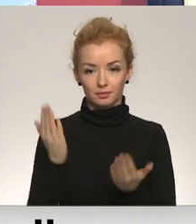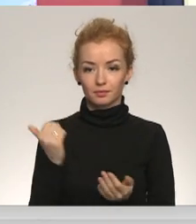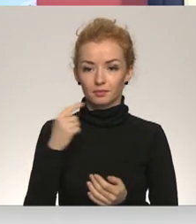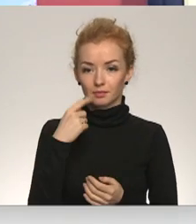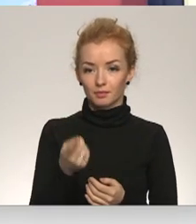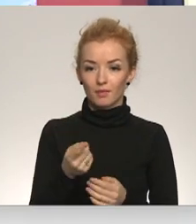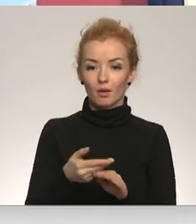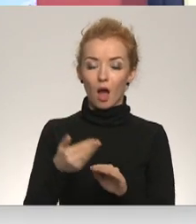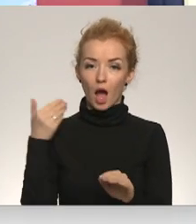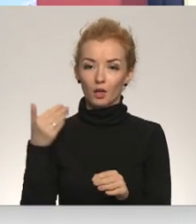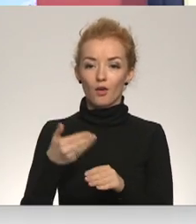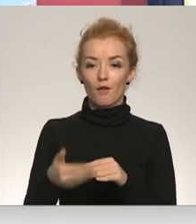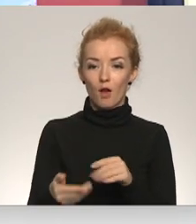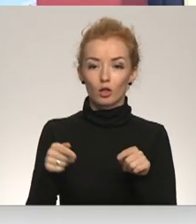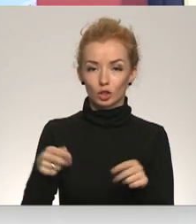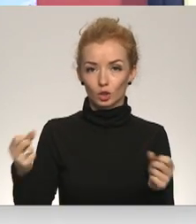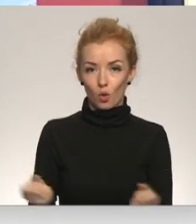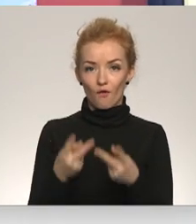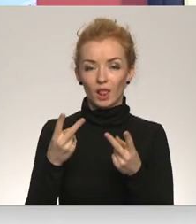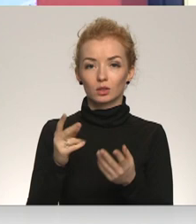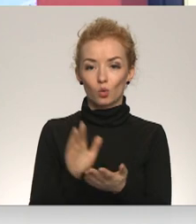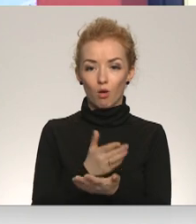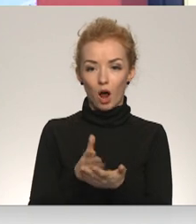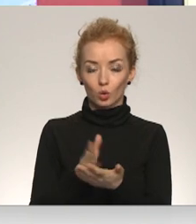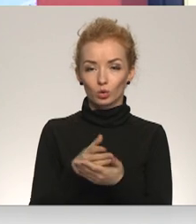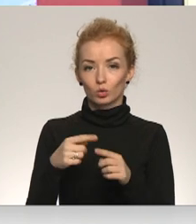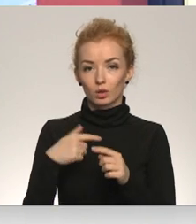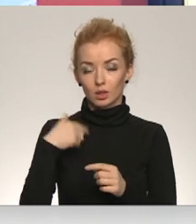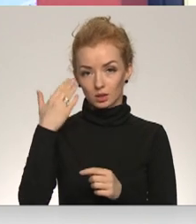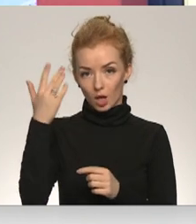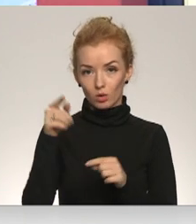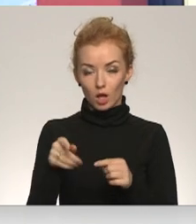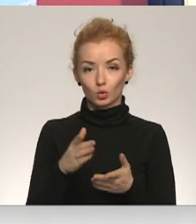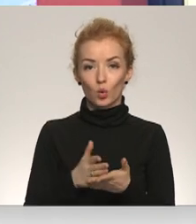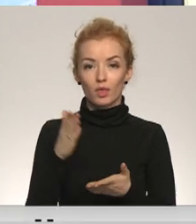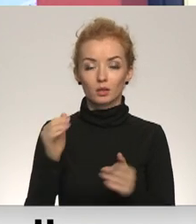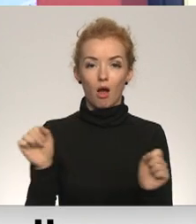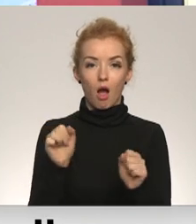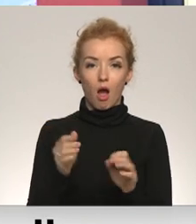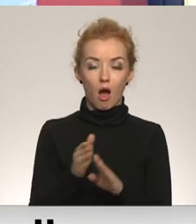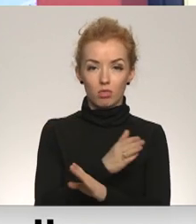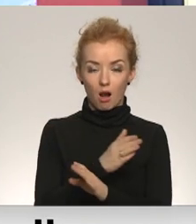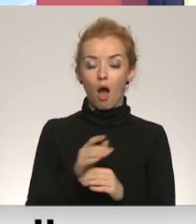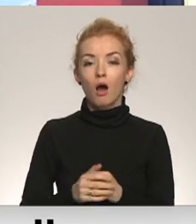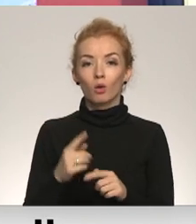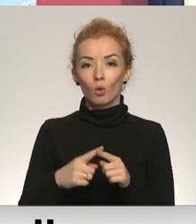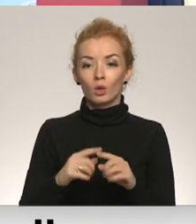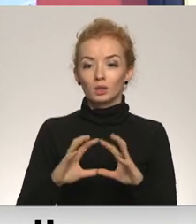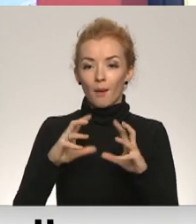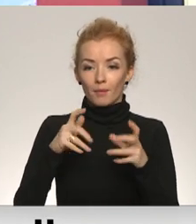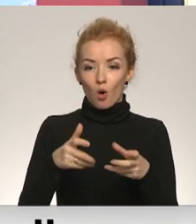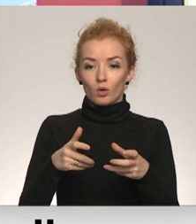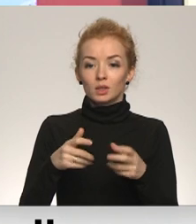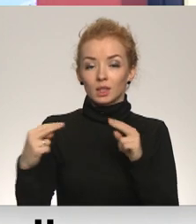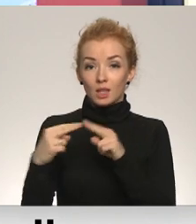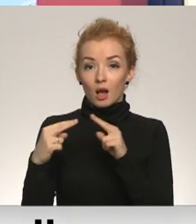ka agrīvā vēlu šis konflikts atrasināsies un es ceru, ka tas notiks ātrāk nekā vēlāk. starptautiskajā sāka